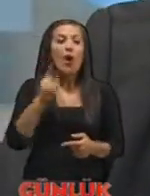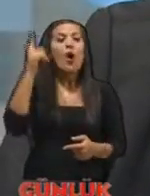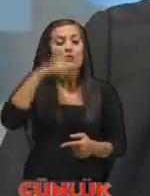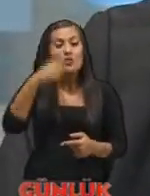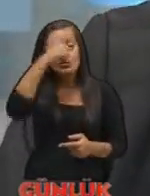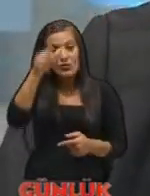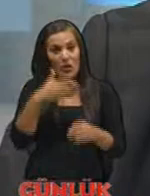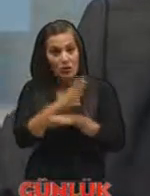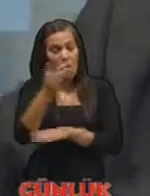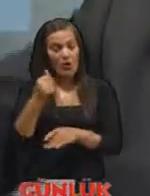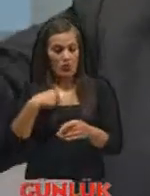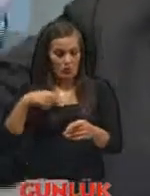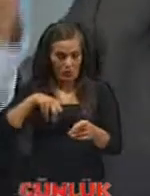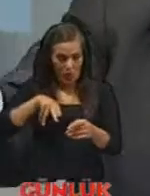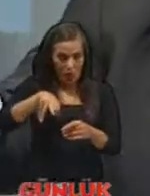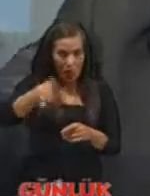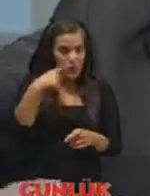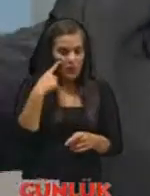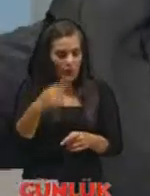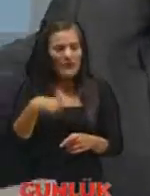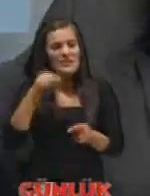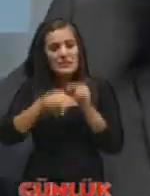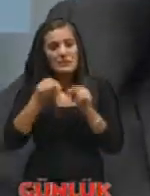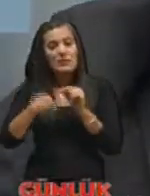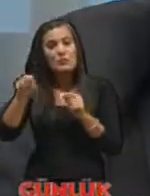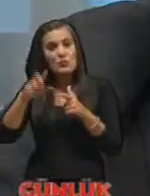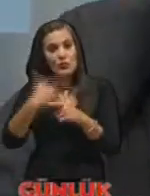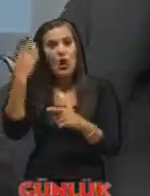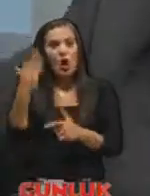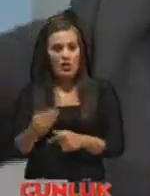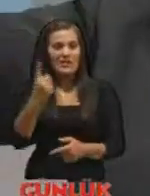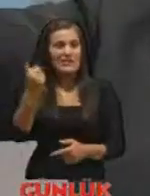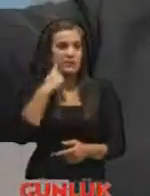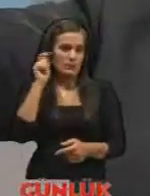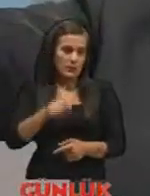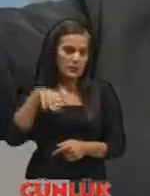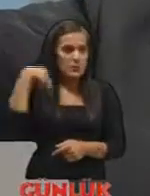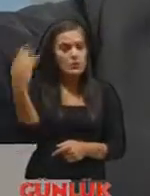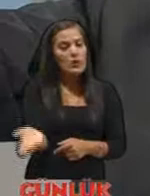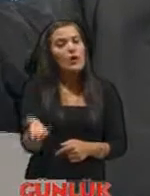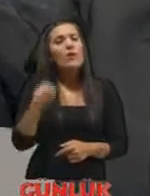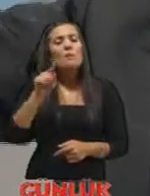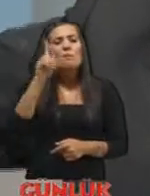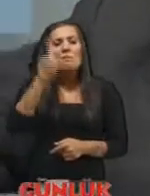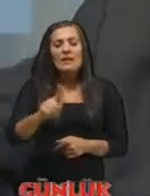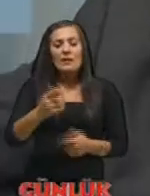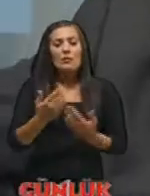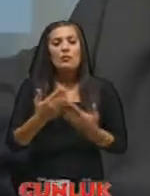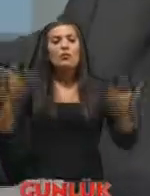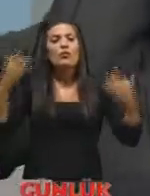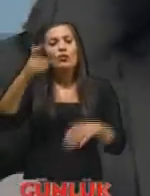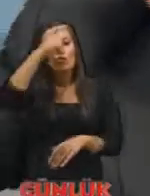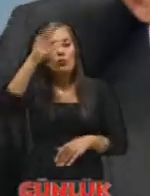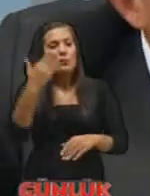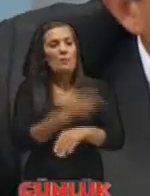doğru yönettiği Kıbrıs'ta da bu projenin olurunu ispat ettikten sonra bir otorite ülke